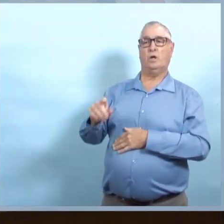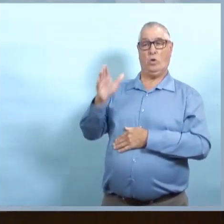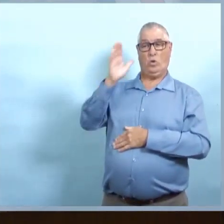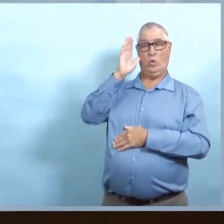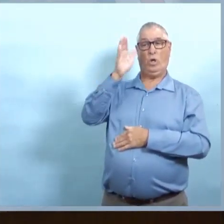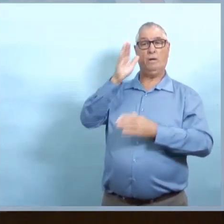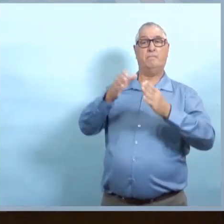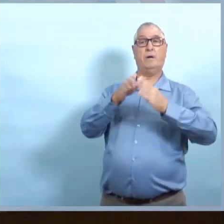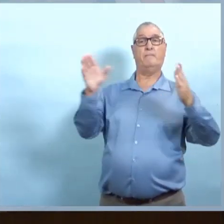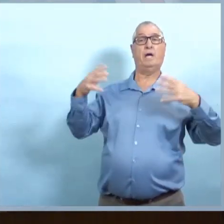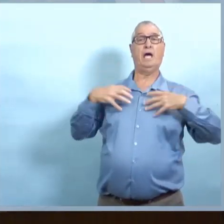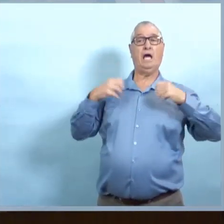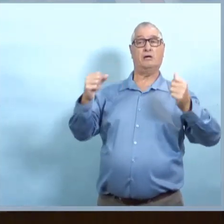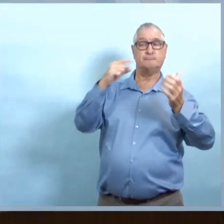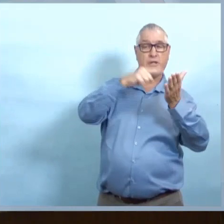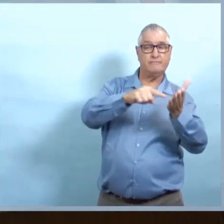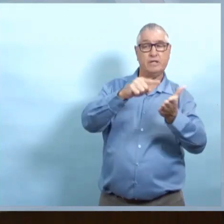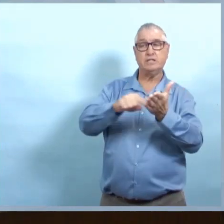suite,